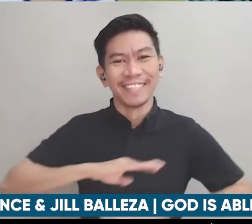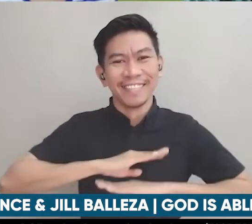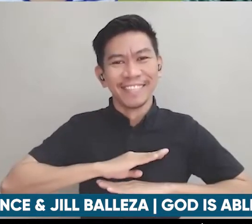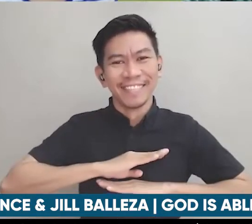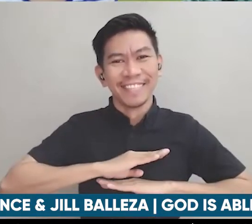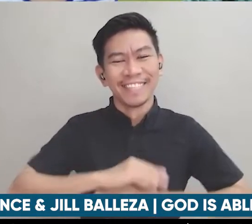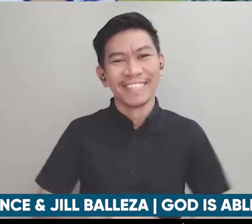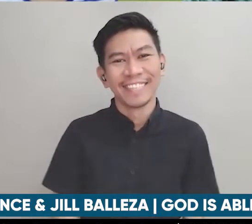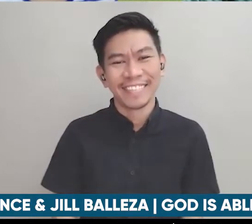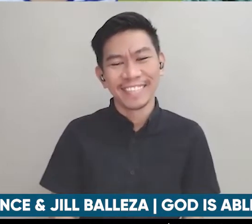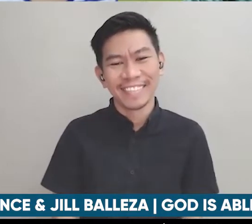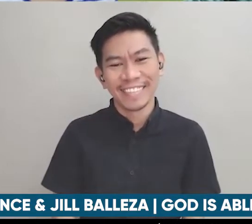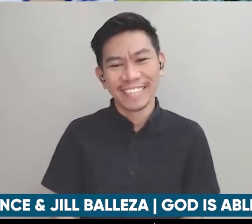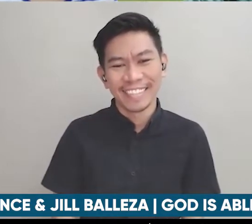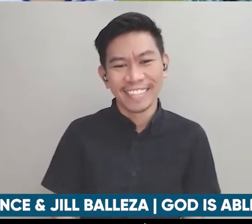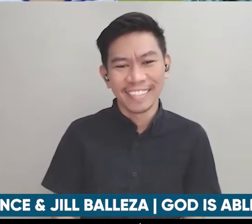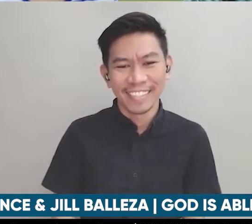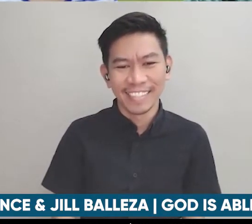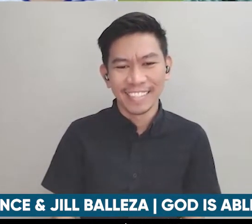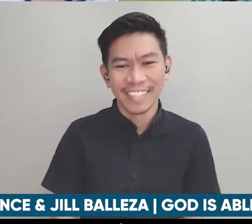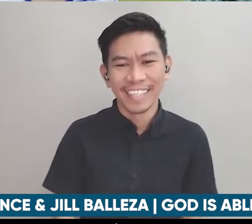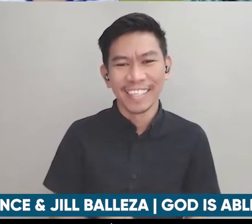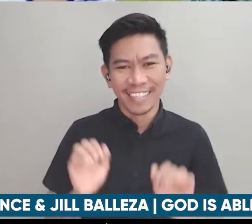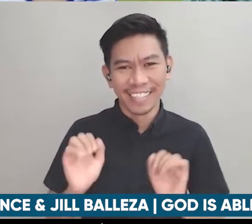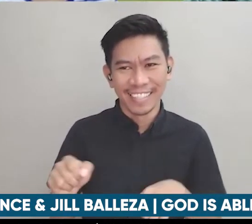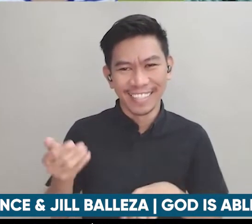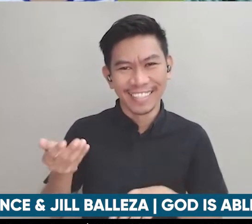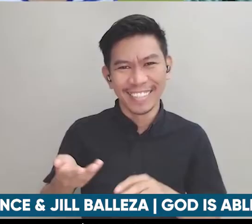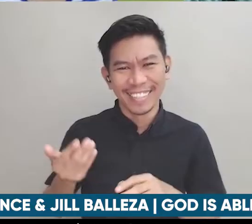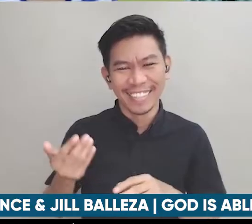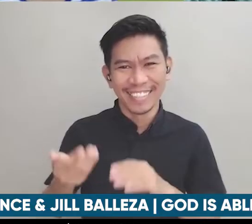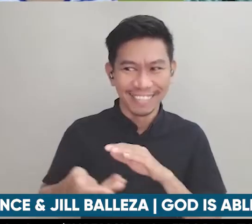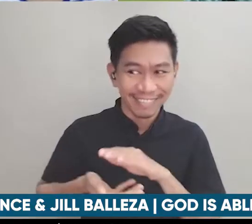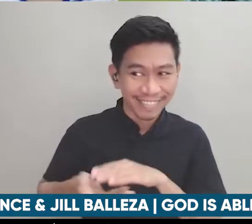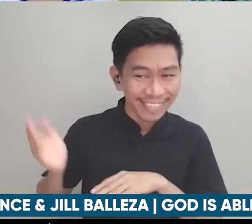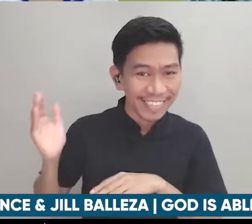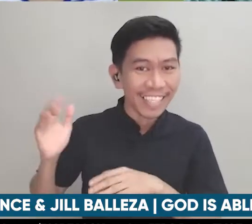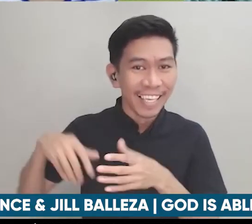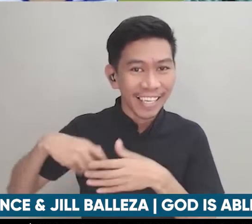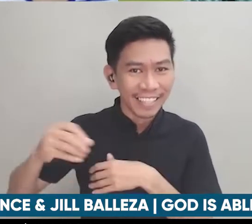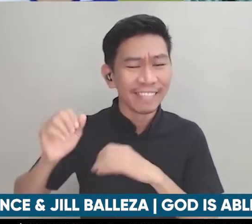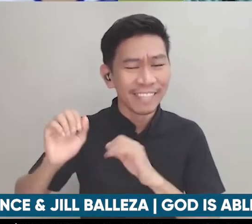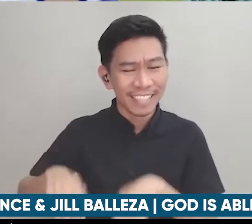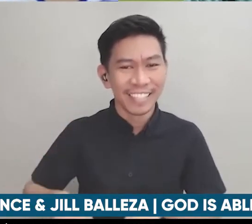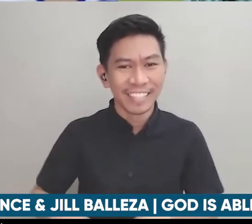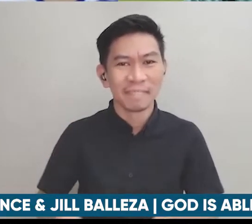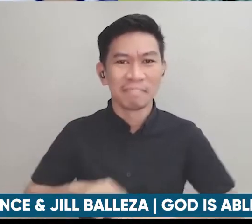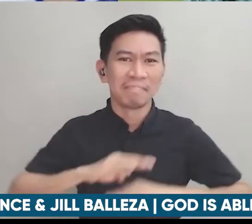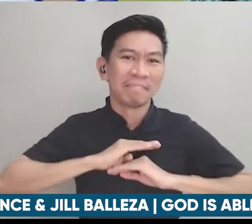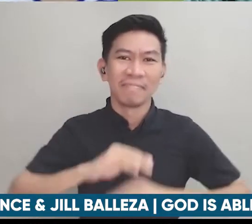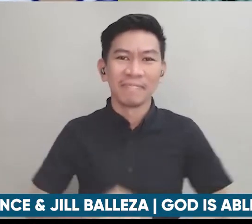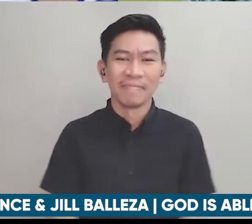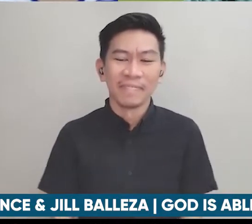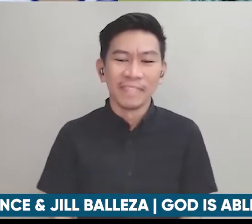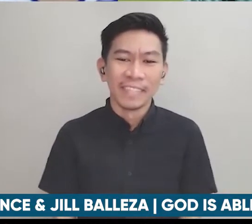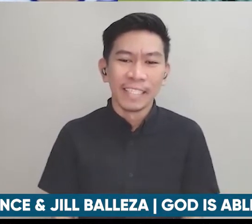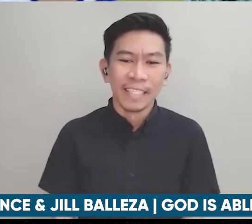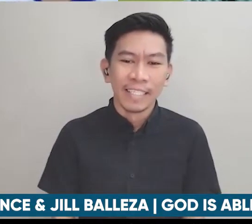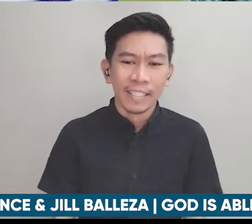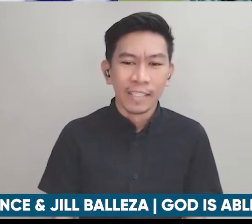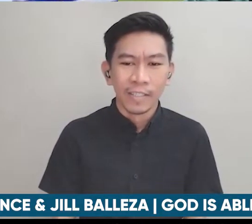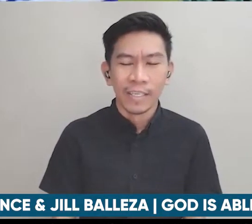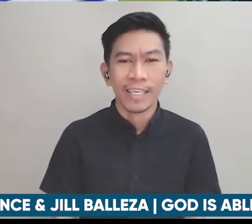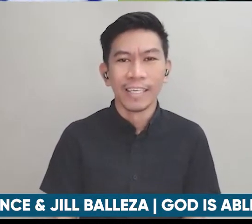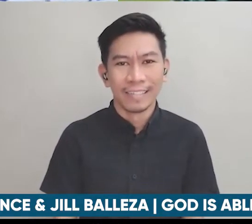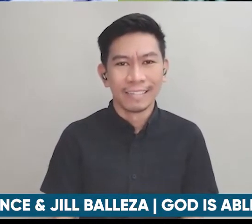na lang and then ayan pwedeng magyaya mabas well sa amin kasi ako yung mas planner